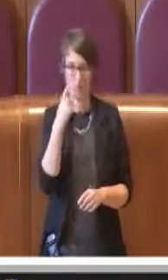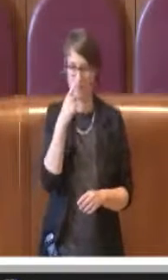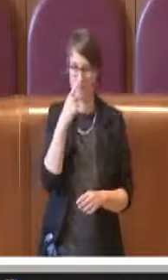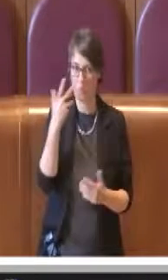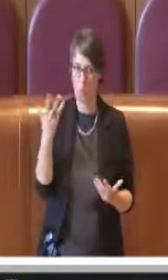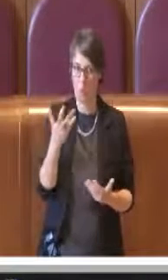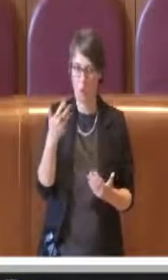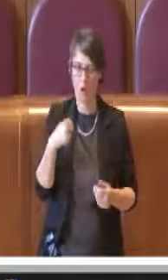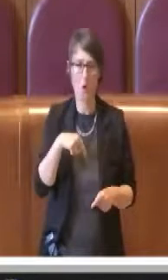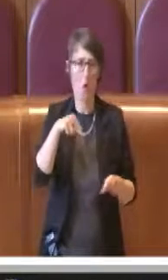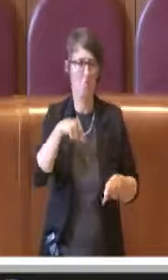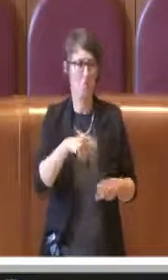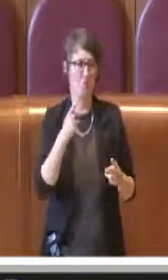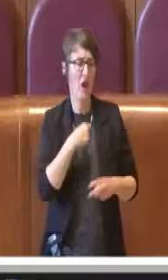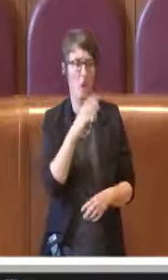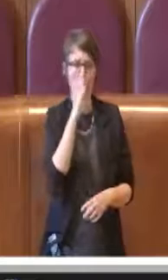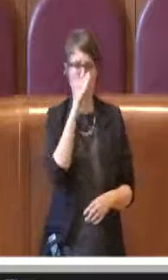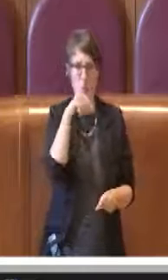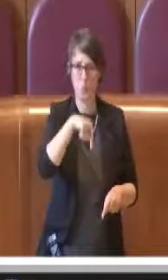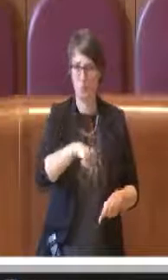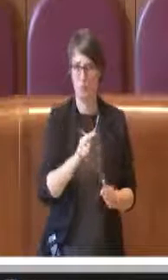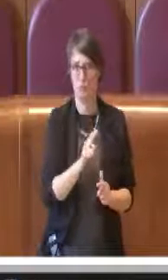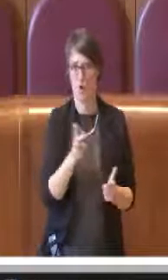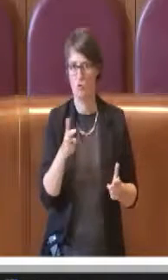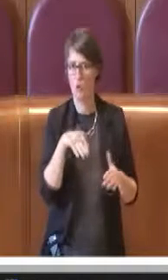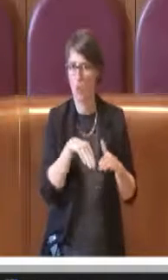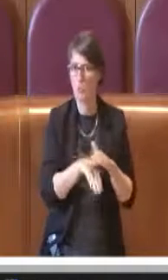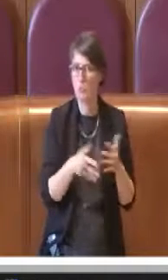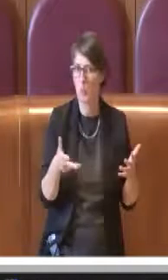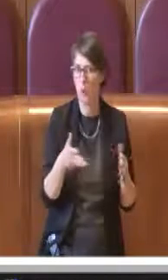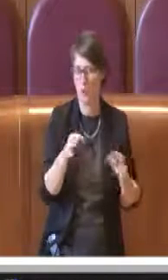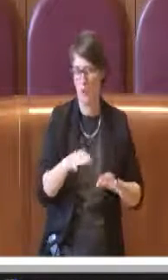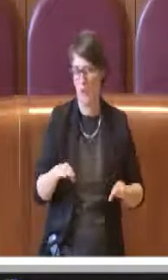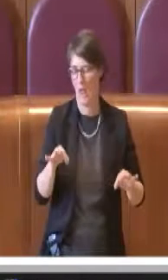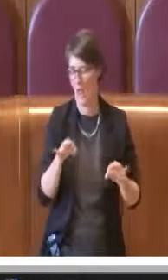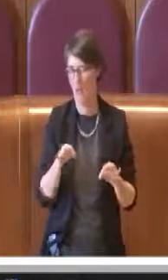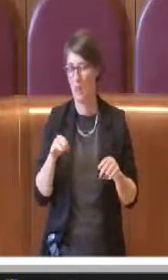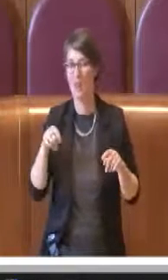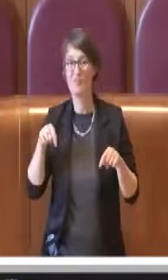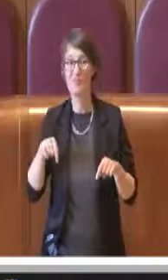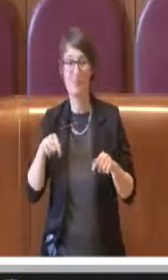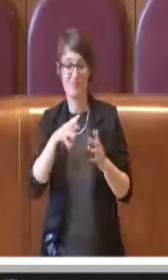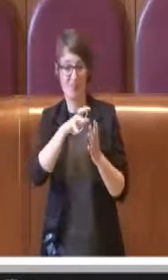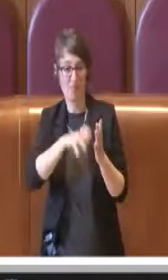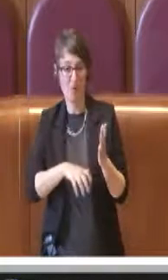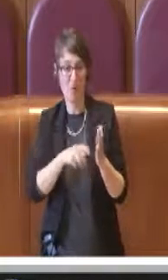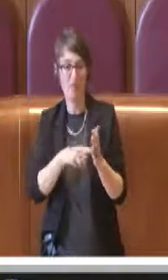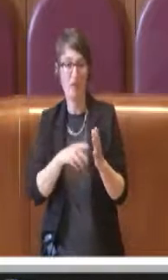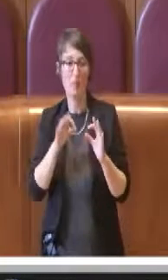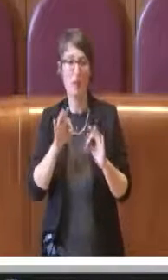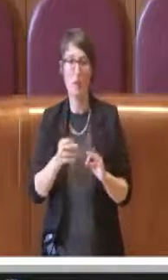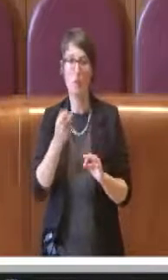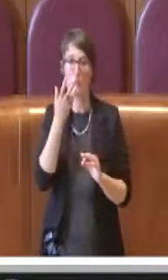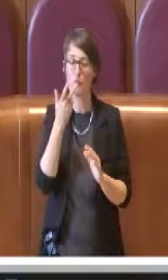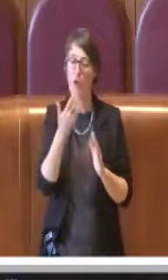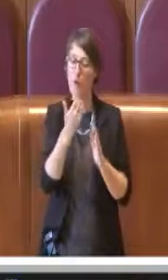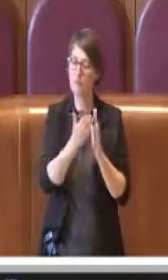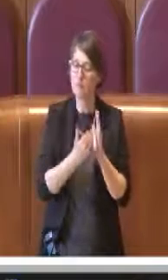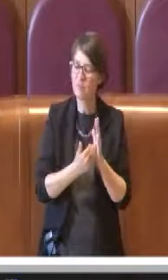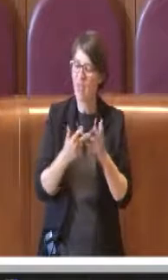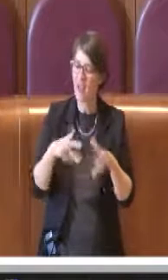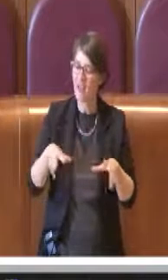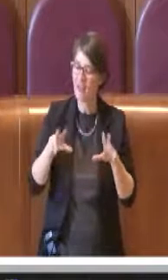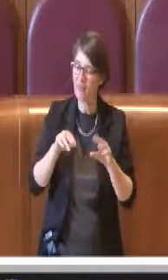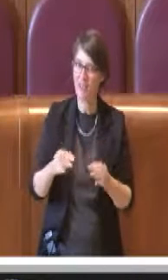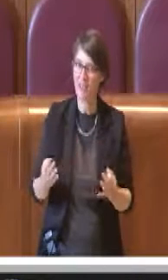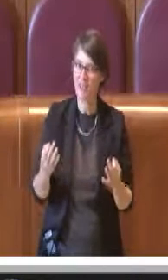questo è un importante provvedimento di ripianificazione che si inserisce